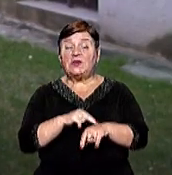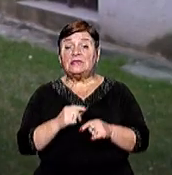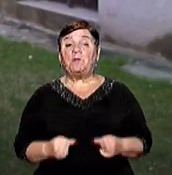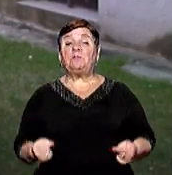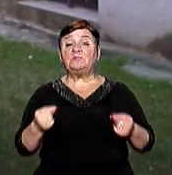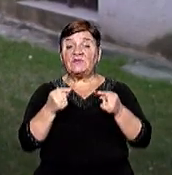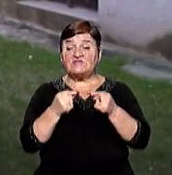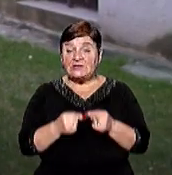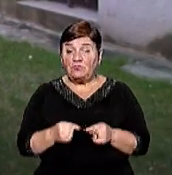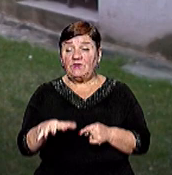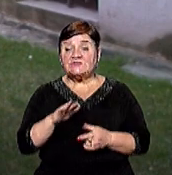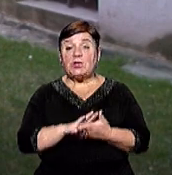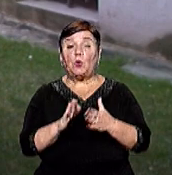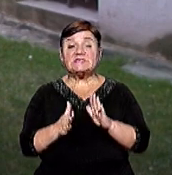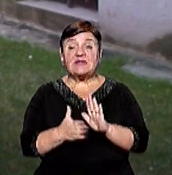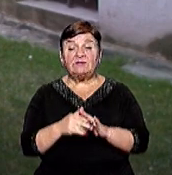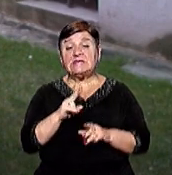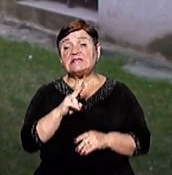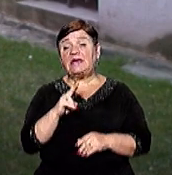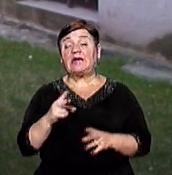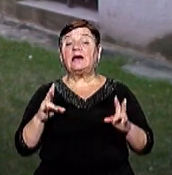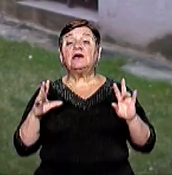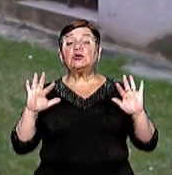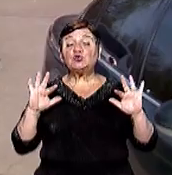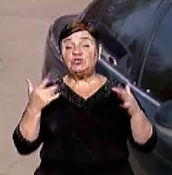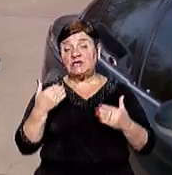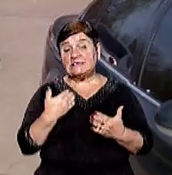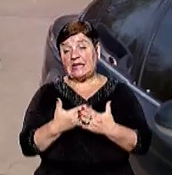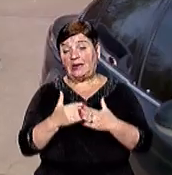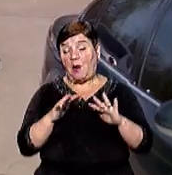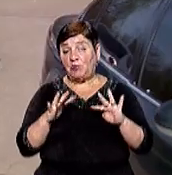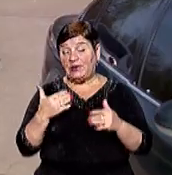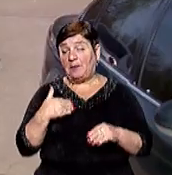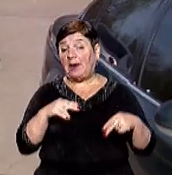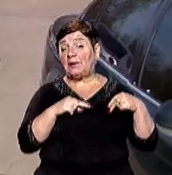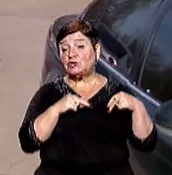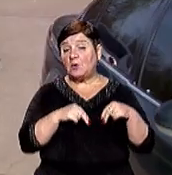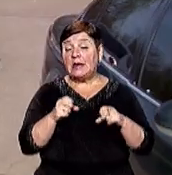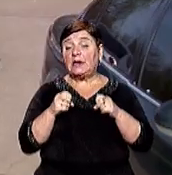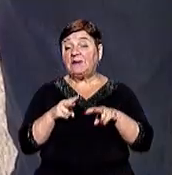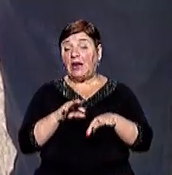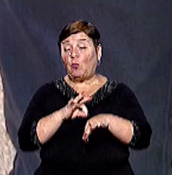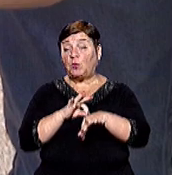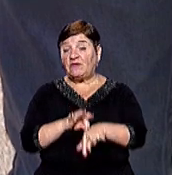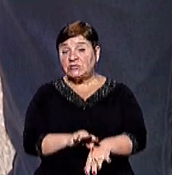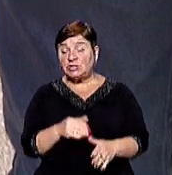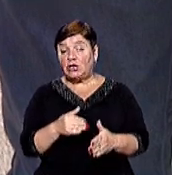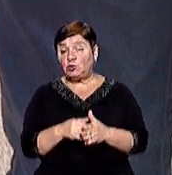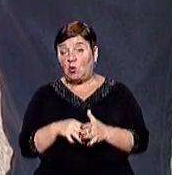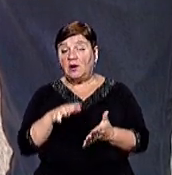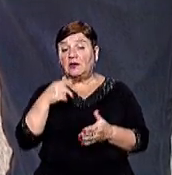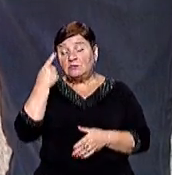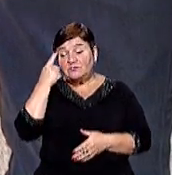причетних осіб, а також всі обставини, за яких трапилась дана подія Ми працюємо в рамках кримінального провадження щодо умисного